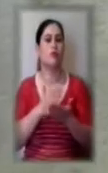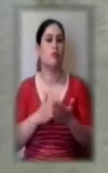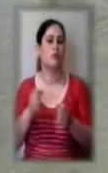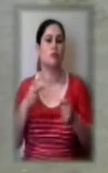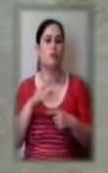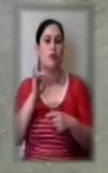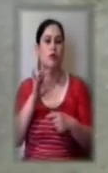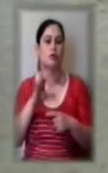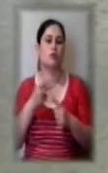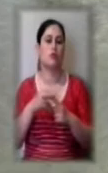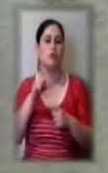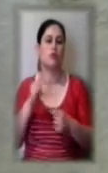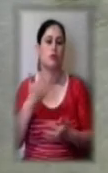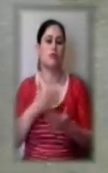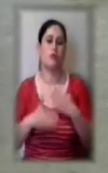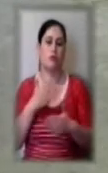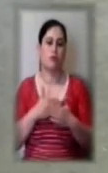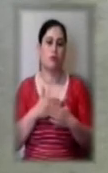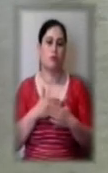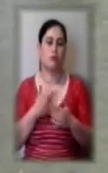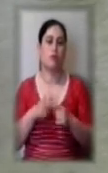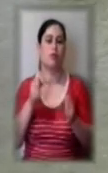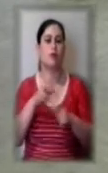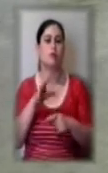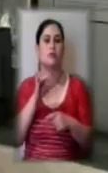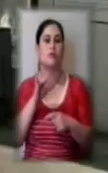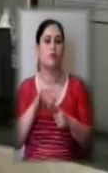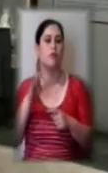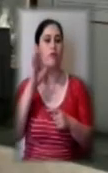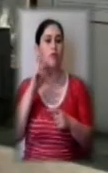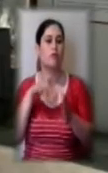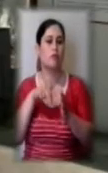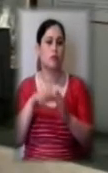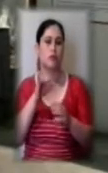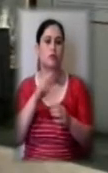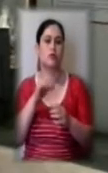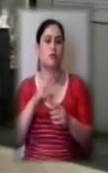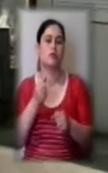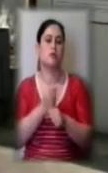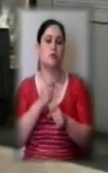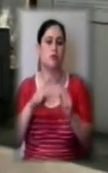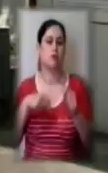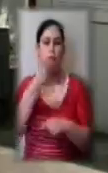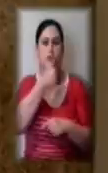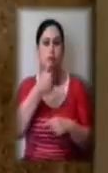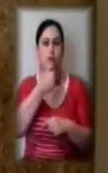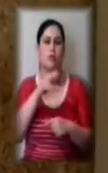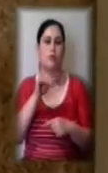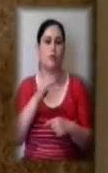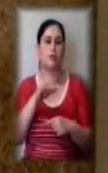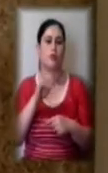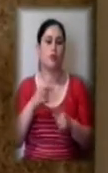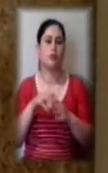людей з інвалідністю. Спеціальний спуск до води, каже Ігор Семенчев, зроблять наступного року. У медпункті та на вході до